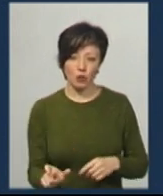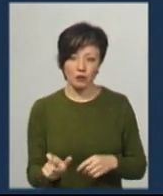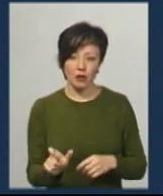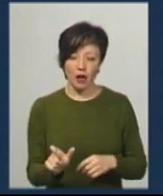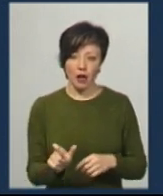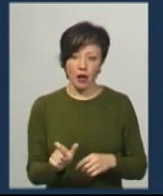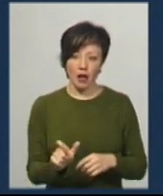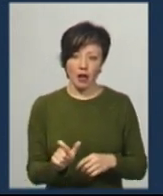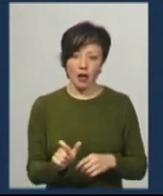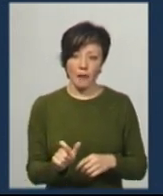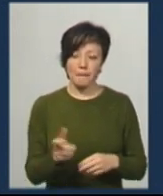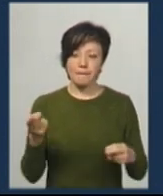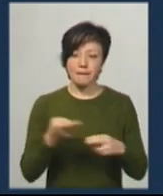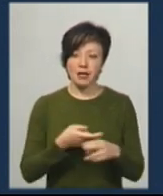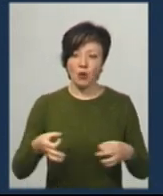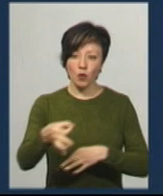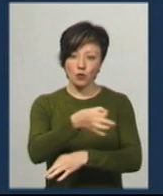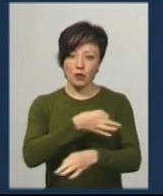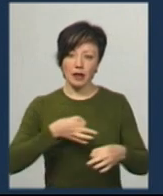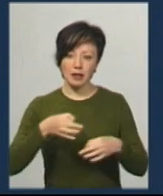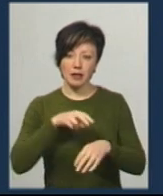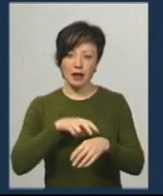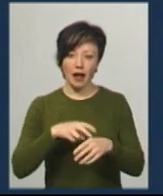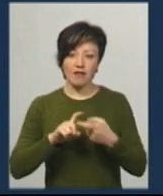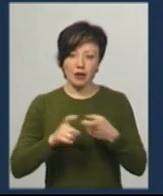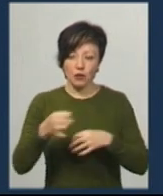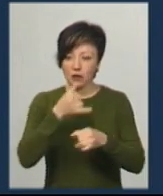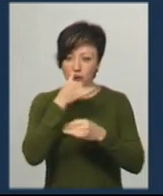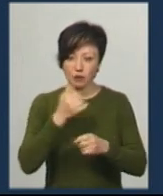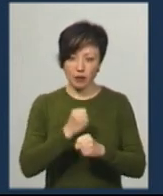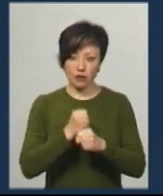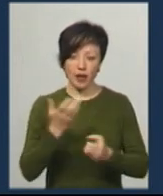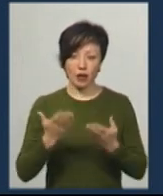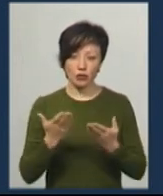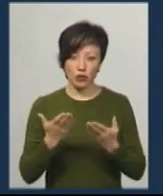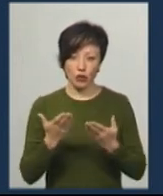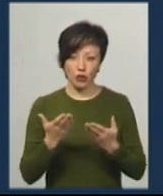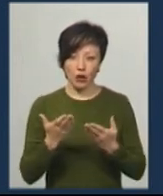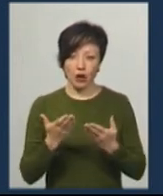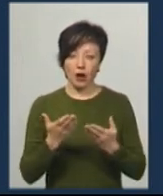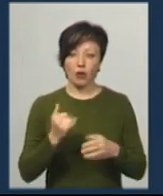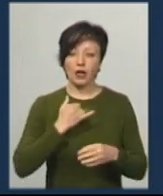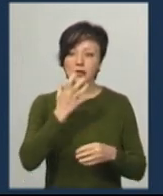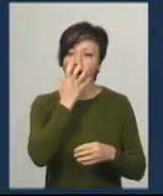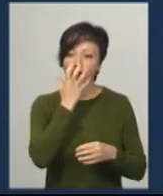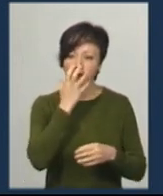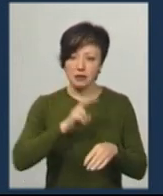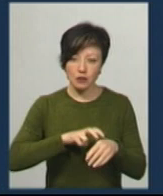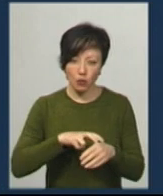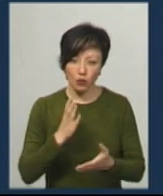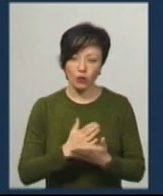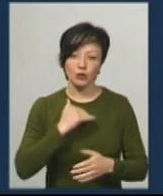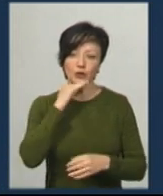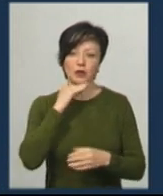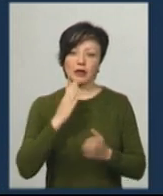що без консультації інфекціоніста ми не зможемо працювати. Якщо ми перекриємо анестезіоли, в нас є достатньо, дев